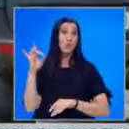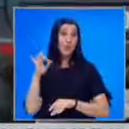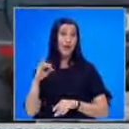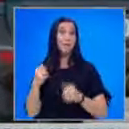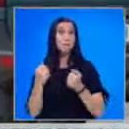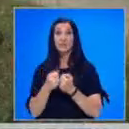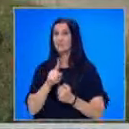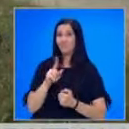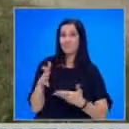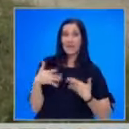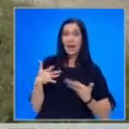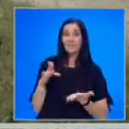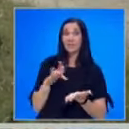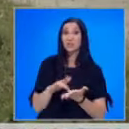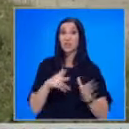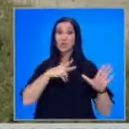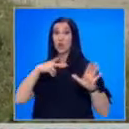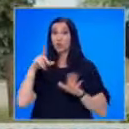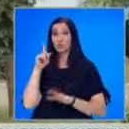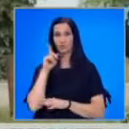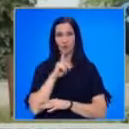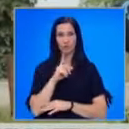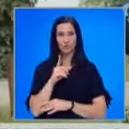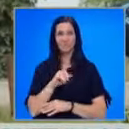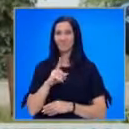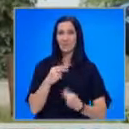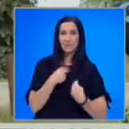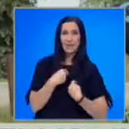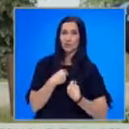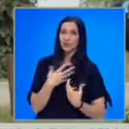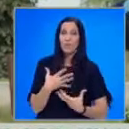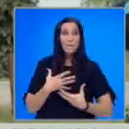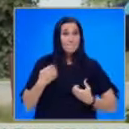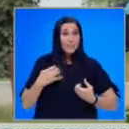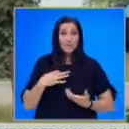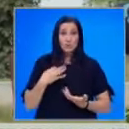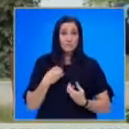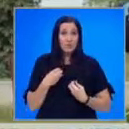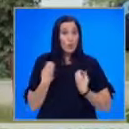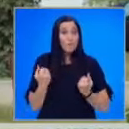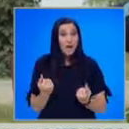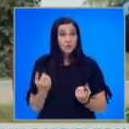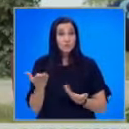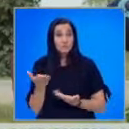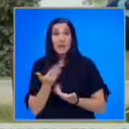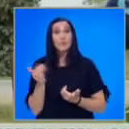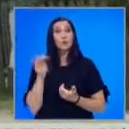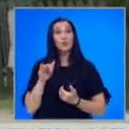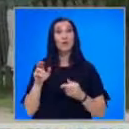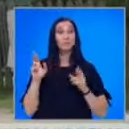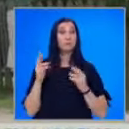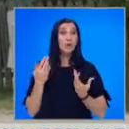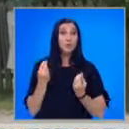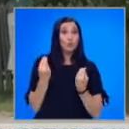където местните не се радват на център за 800 души. Не се чувстваме в безопасност. В лагера дори няма надежна ограда.